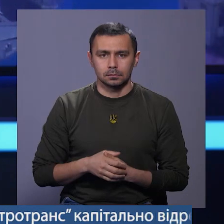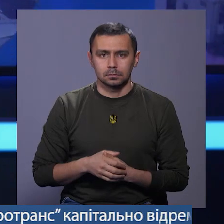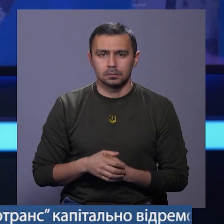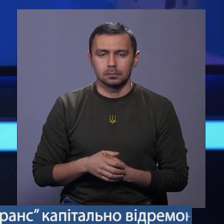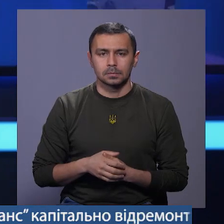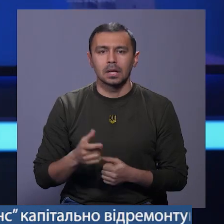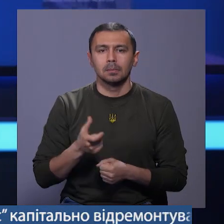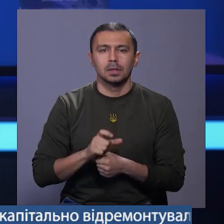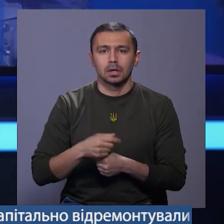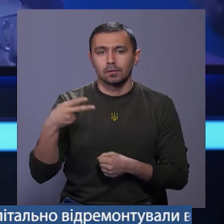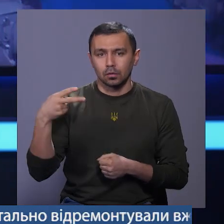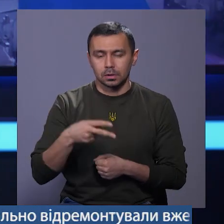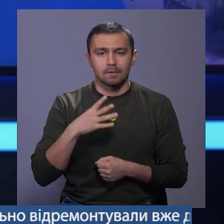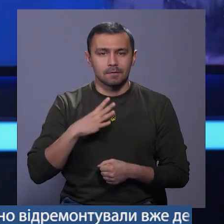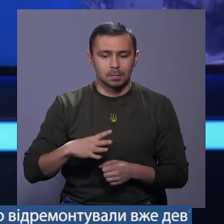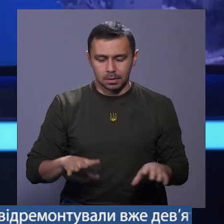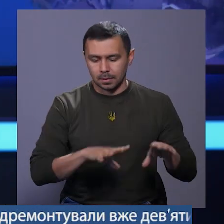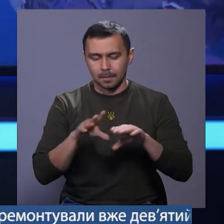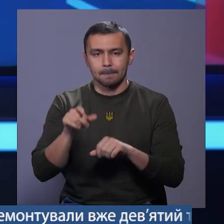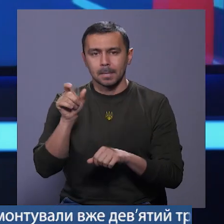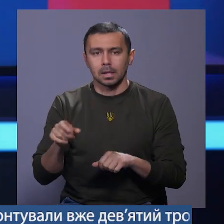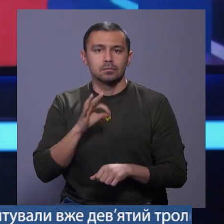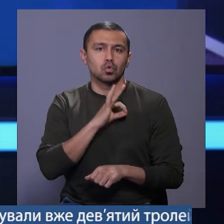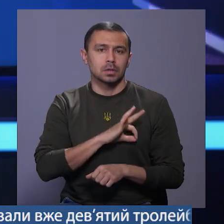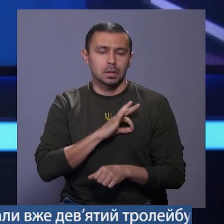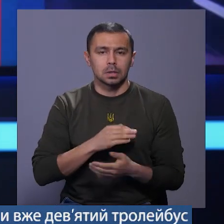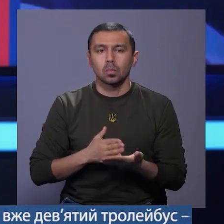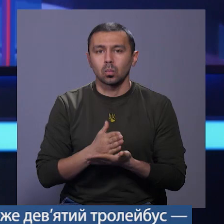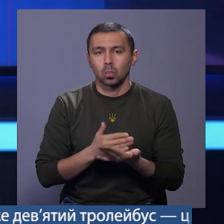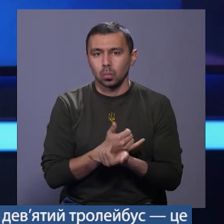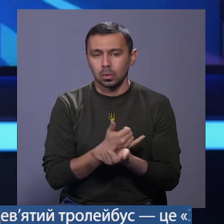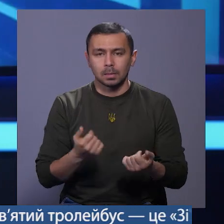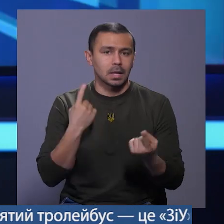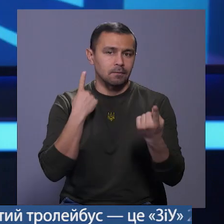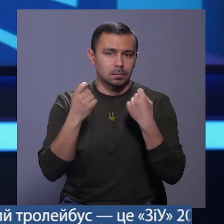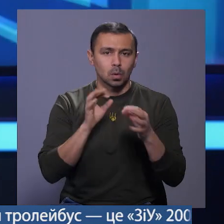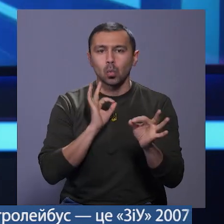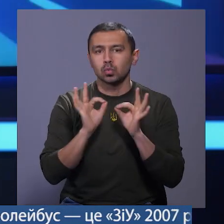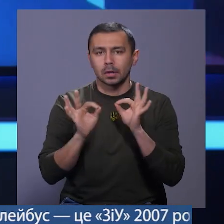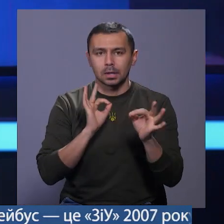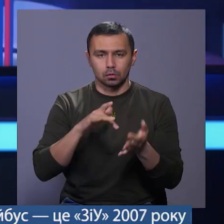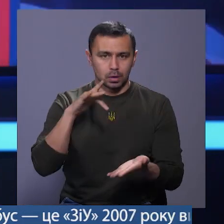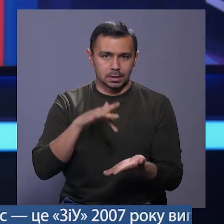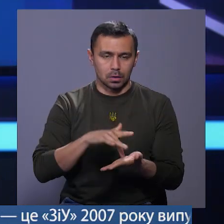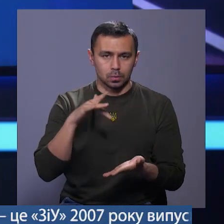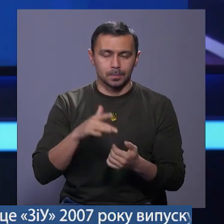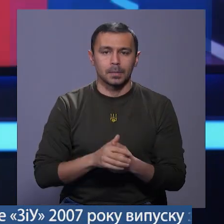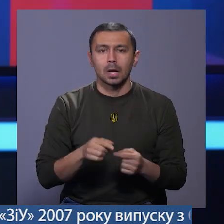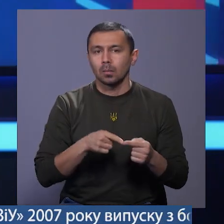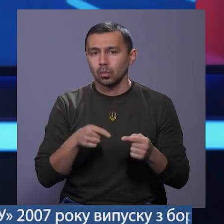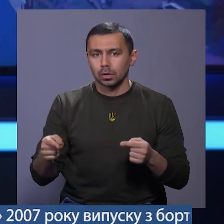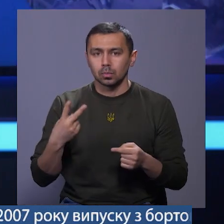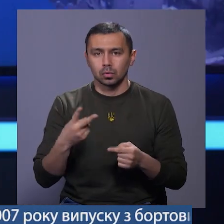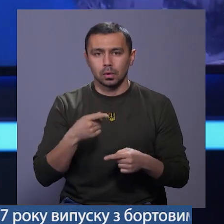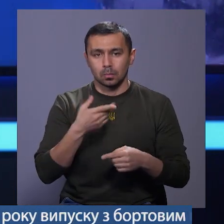Більше двох тисяч вимушених переселенців скористалися послугами інформаційно-консультативного центру. Протягом